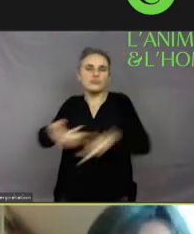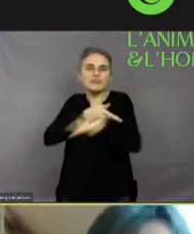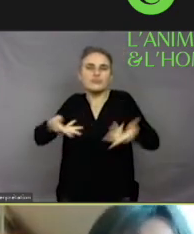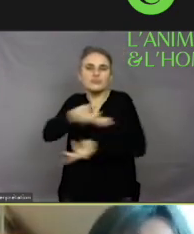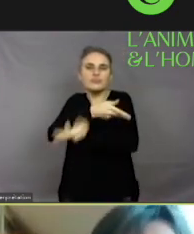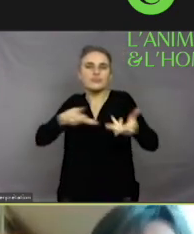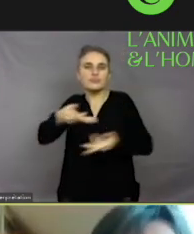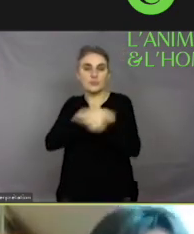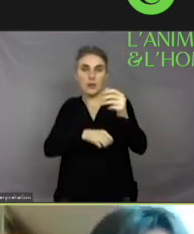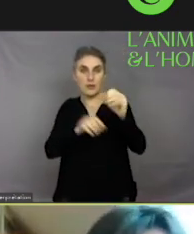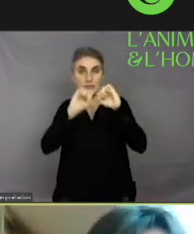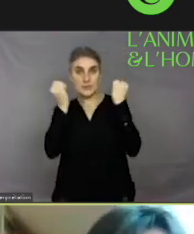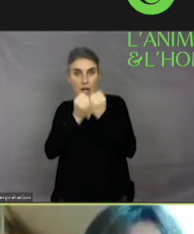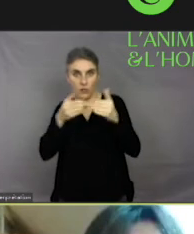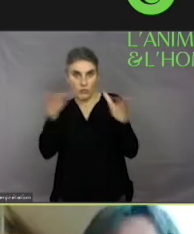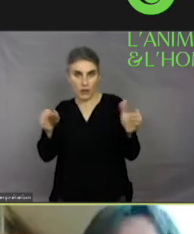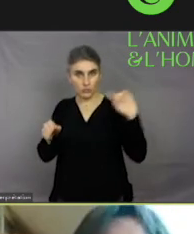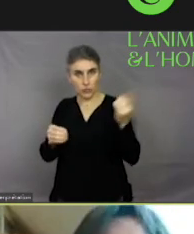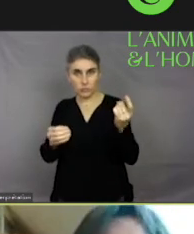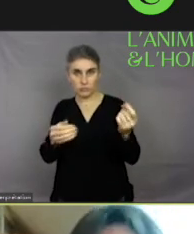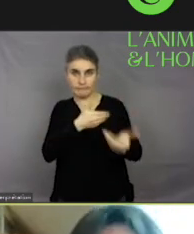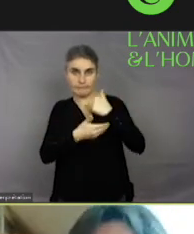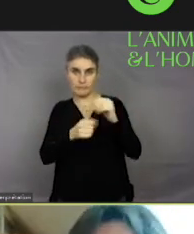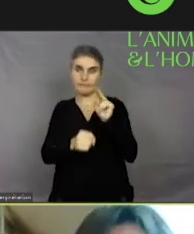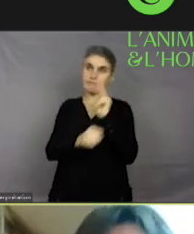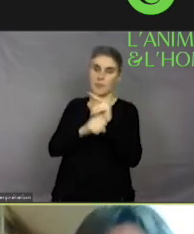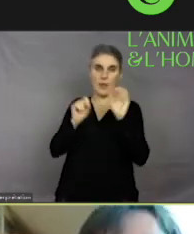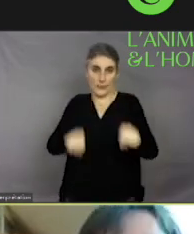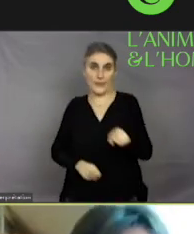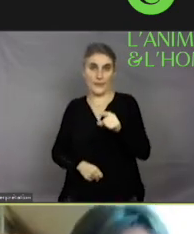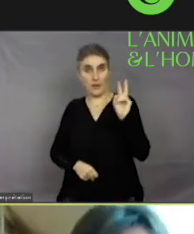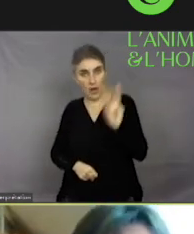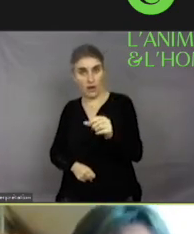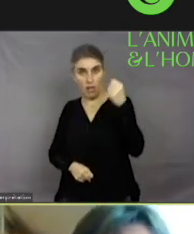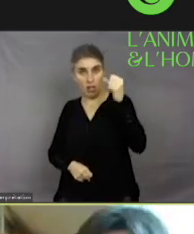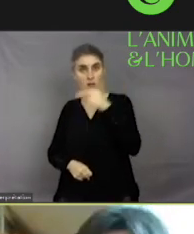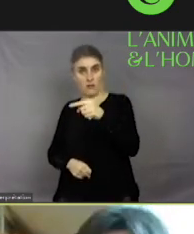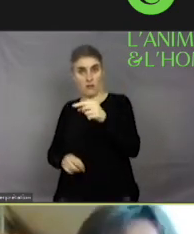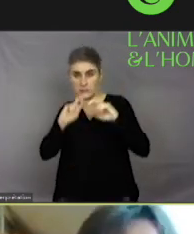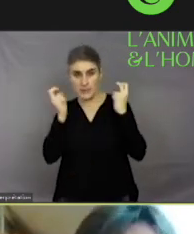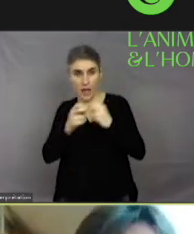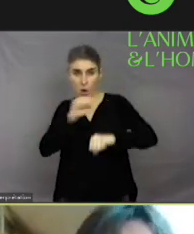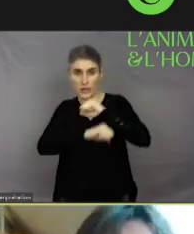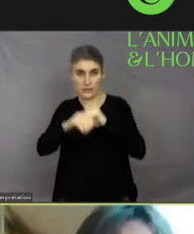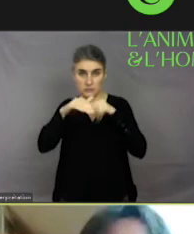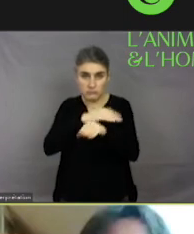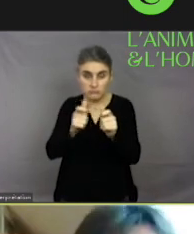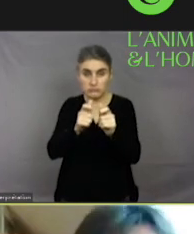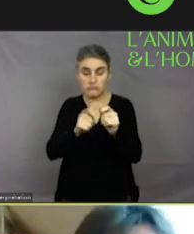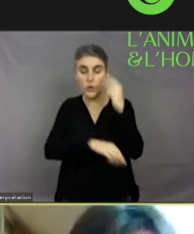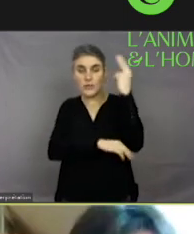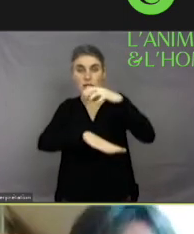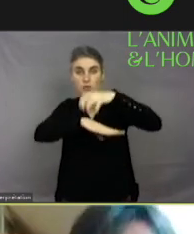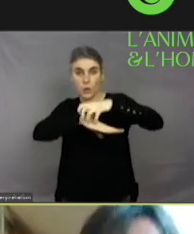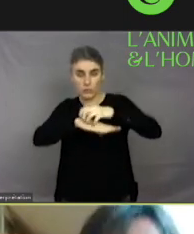ouvre ses séminaires au grand public. C'est la seule qui a fait des séminaires en Sorbonne où tout le monde était invité, tout le monde